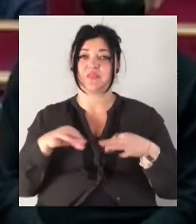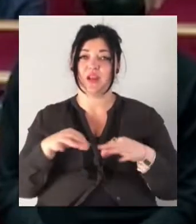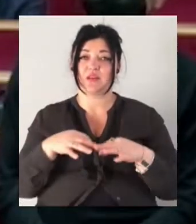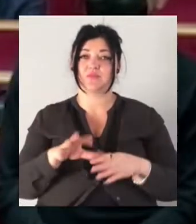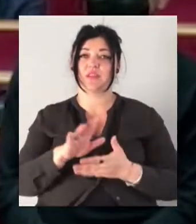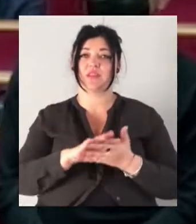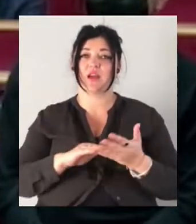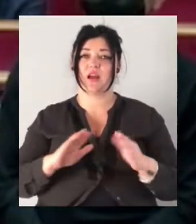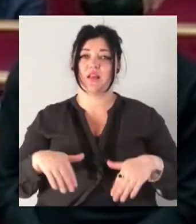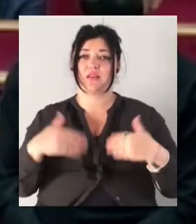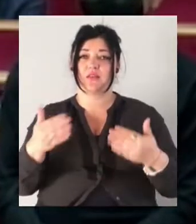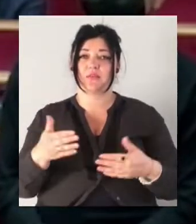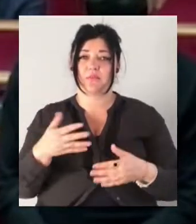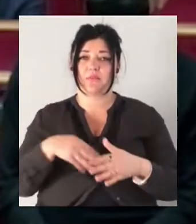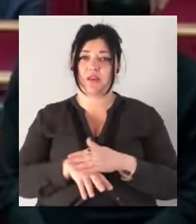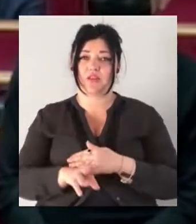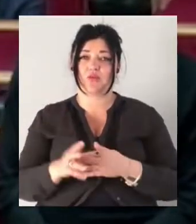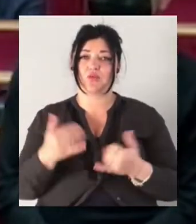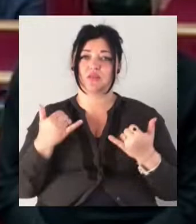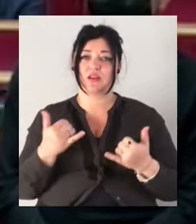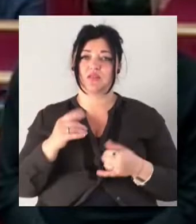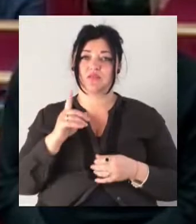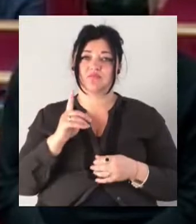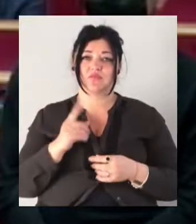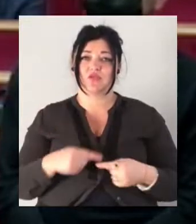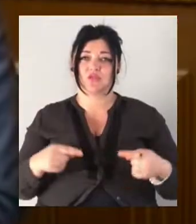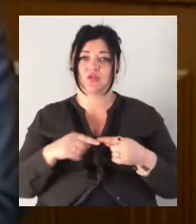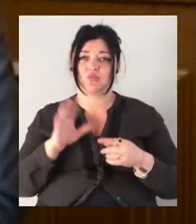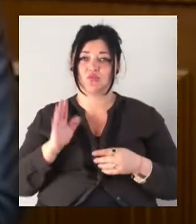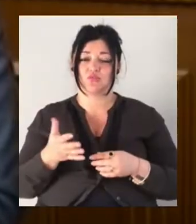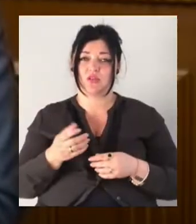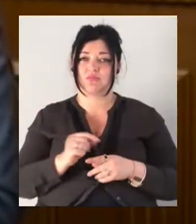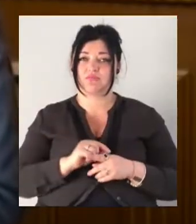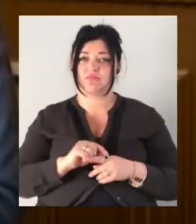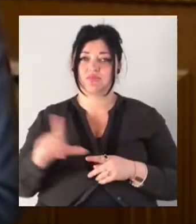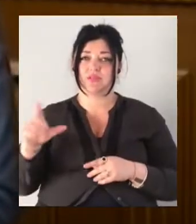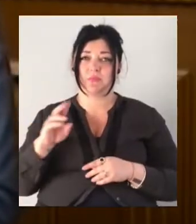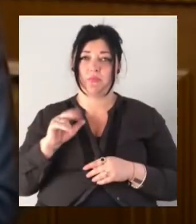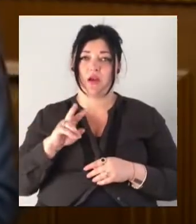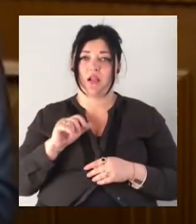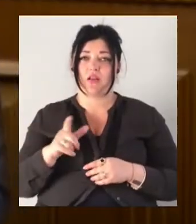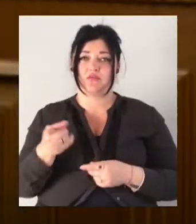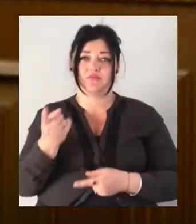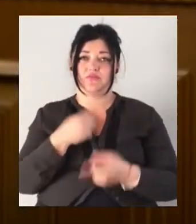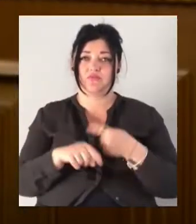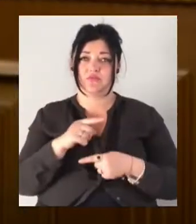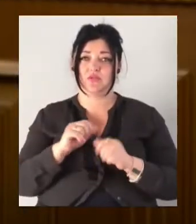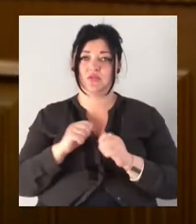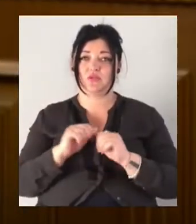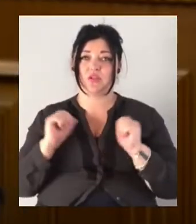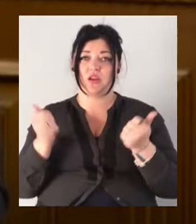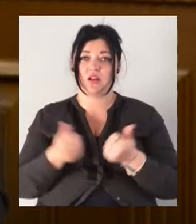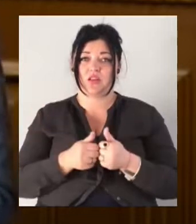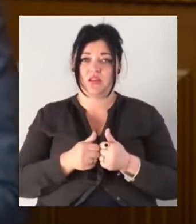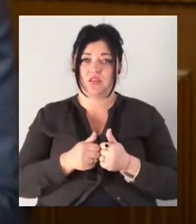Зараз це однозначно призведе до спалаху, який верне країну назад до початку карантину, з яким ми боролися